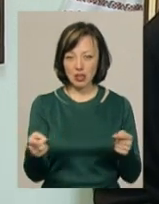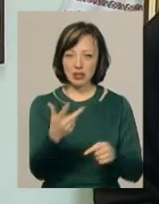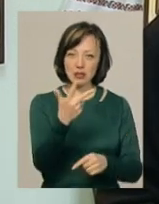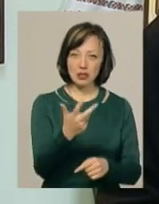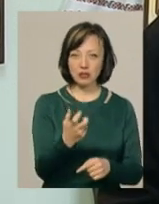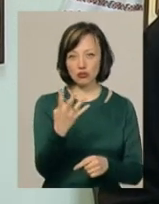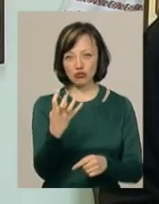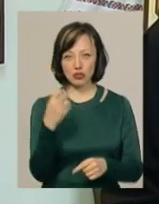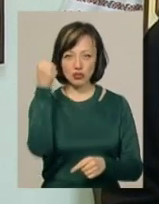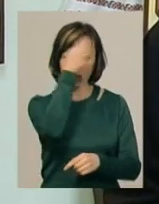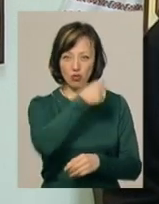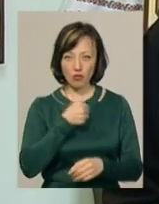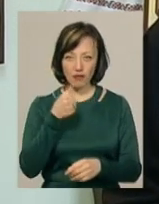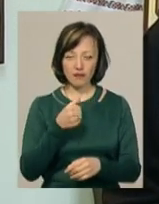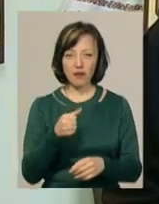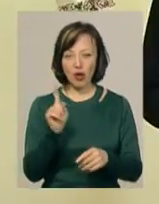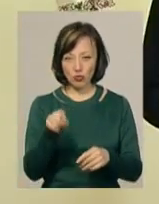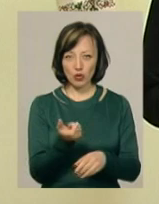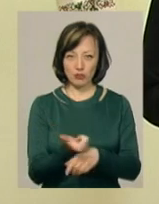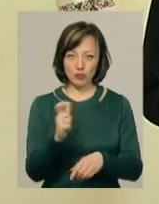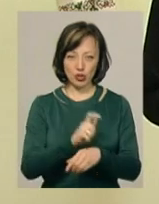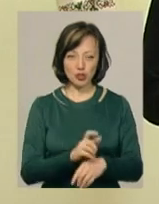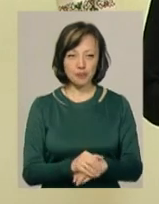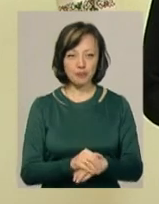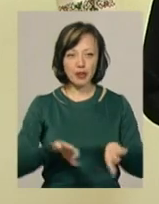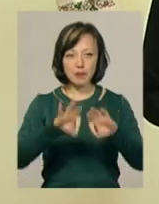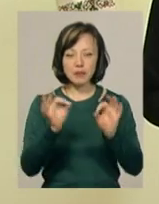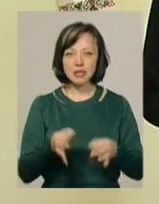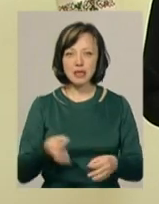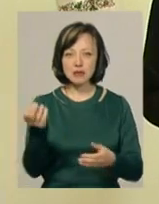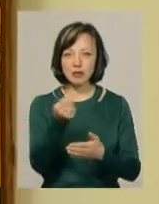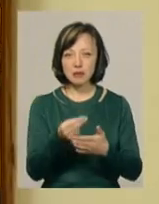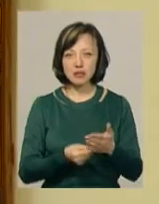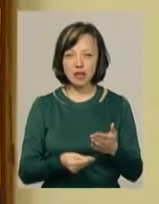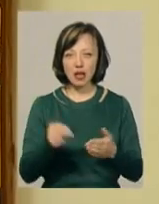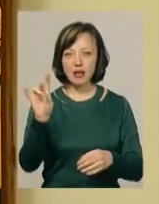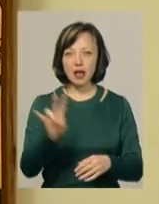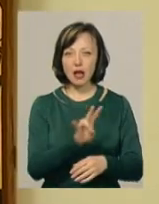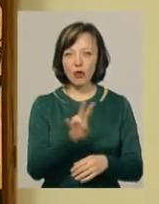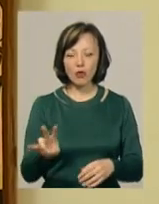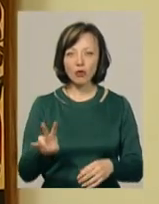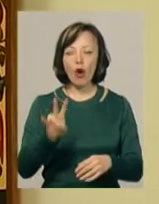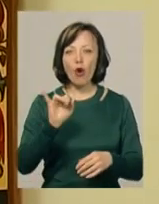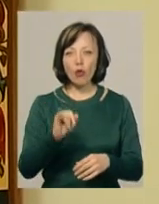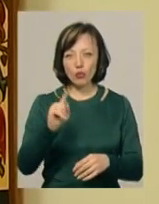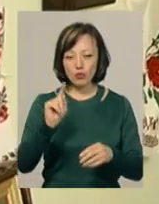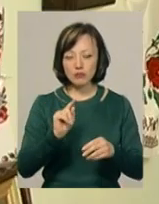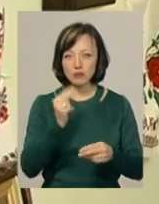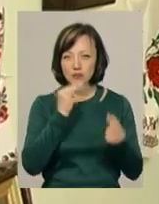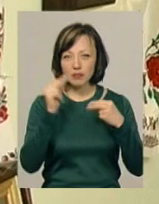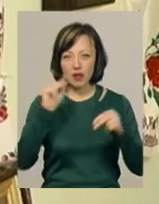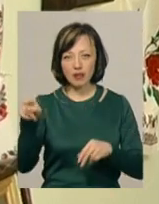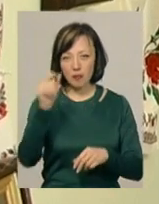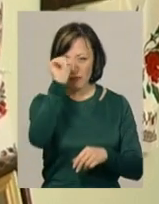300-400 років, а то навіть і більше. Мистецтво написання ікон пан Микола удосконалював у Греції, у Костаса Гергодіадіса.